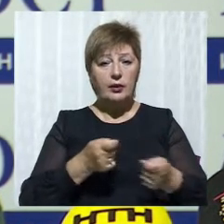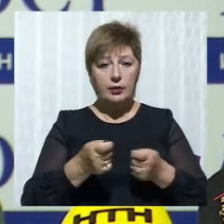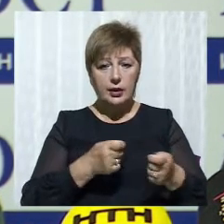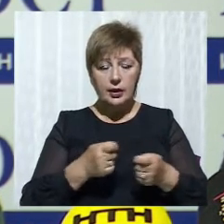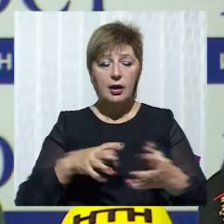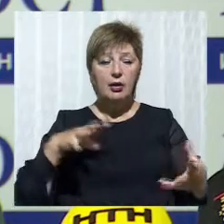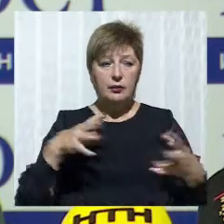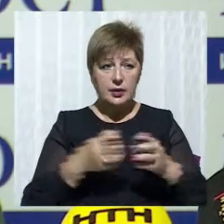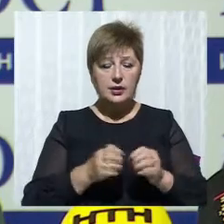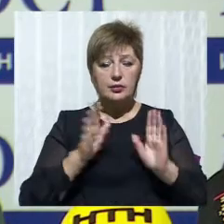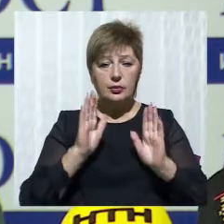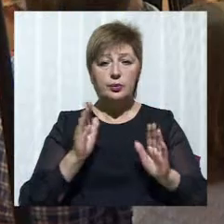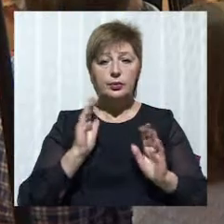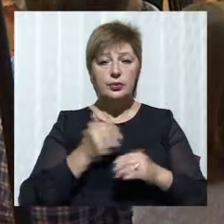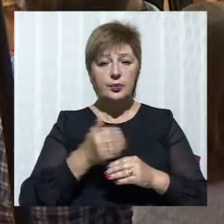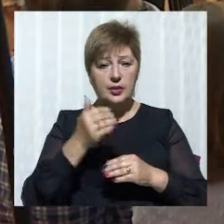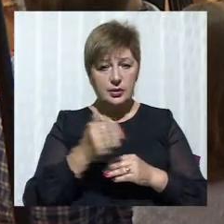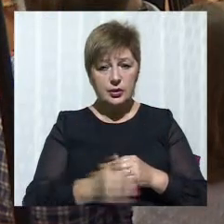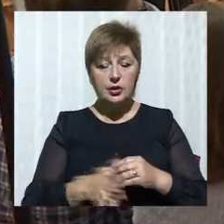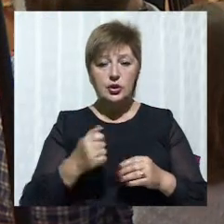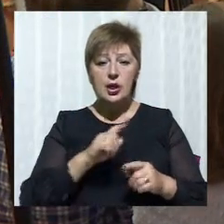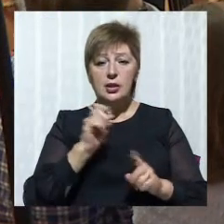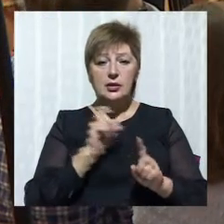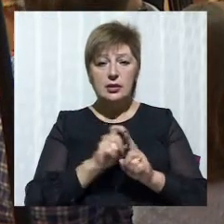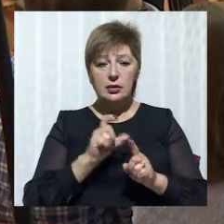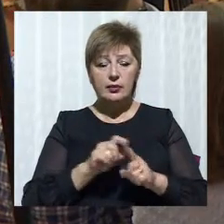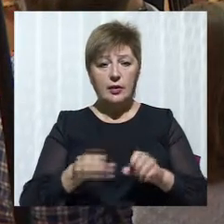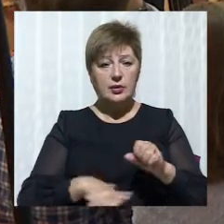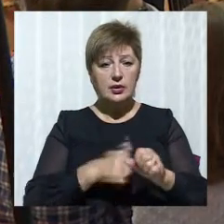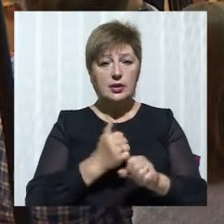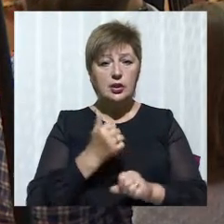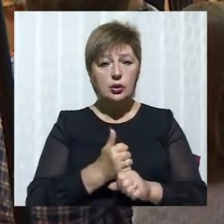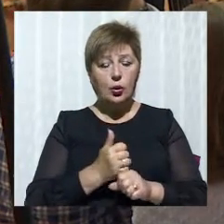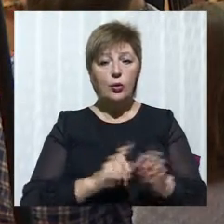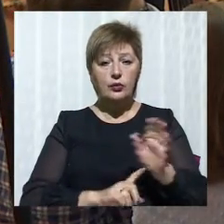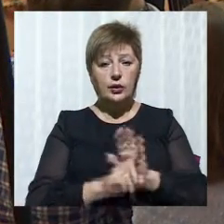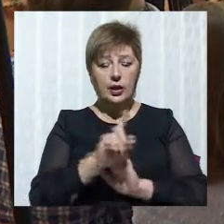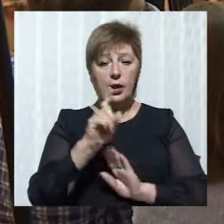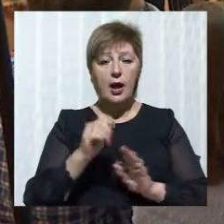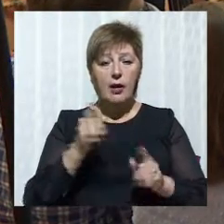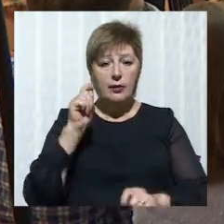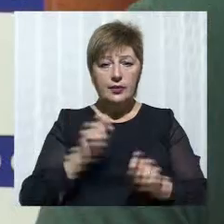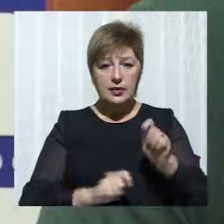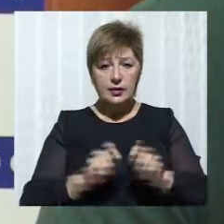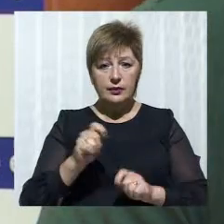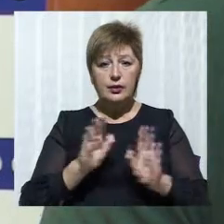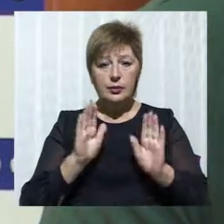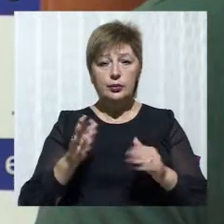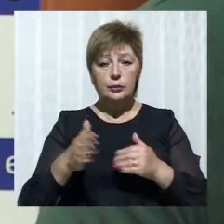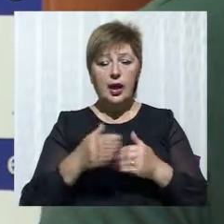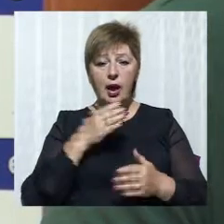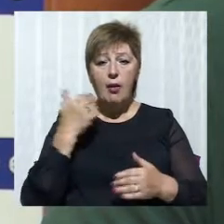Висновки будуть сказані пізніше. За словами засновника фестивалю Юрія Береза, відповідальний за цей випадок буде покарано. Від